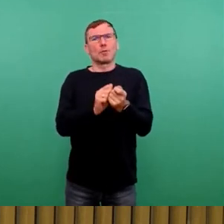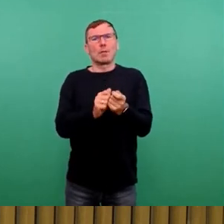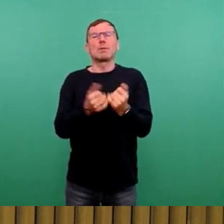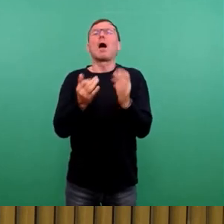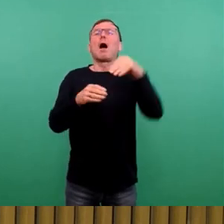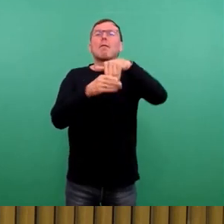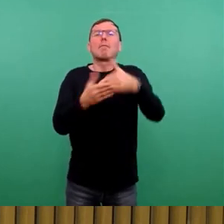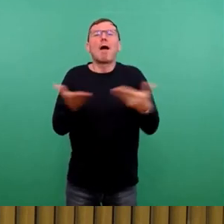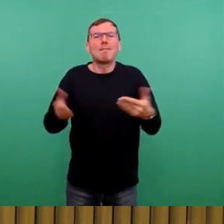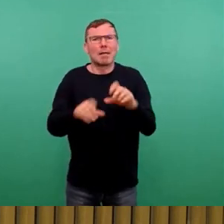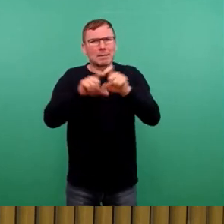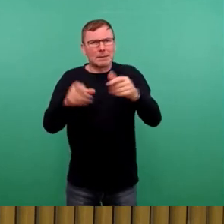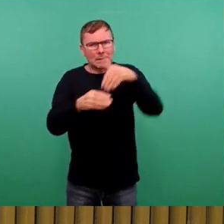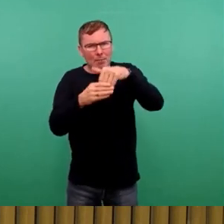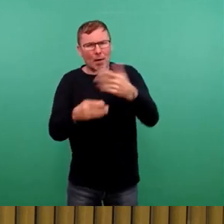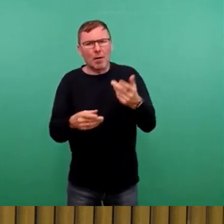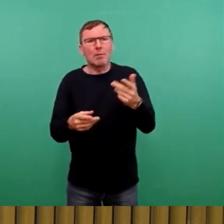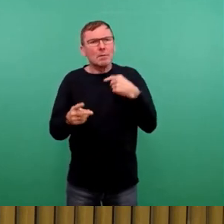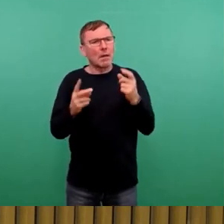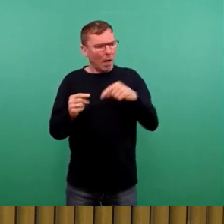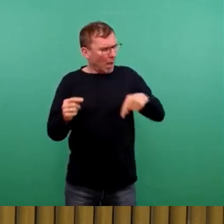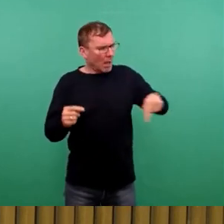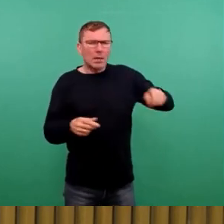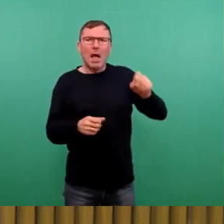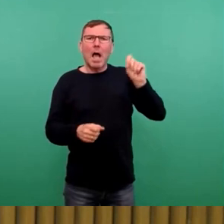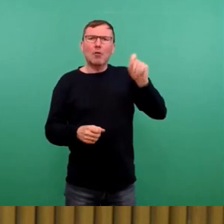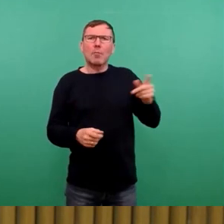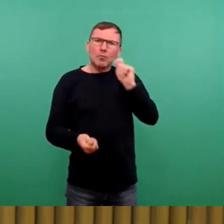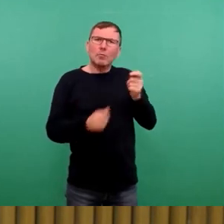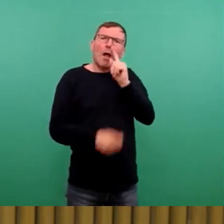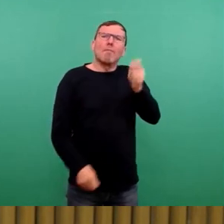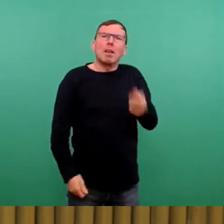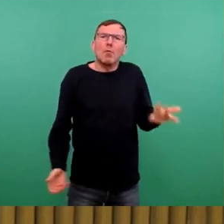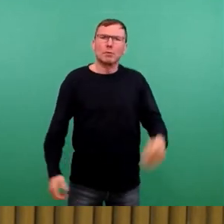worden? Und wann werden die rechtlichen Automaten denn nun umgestellt sein?